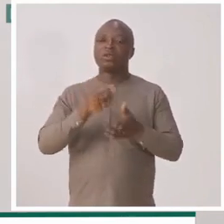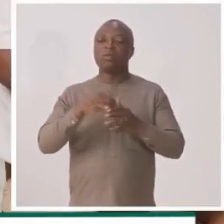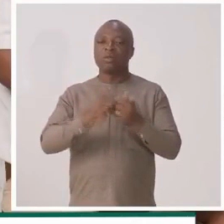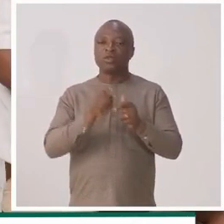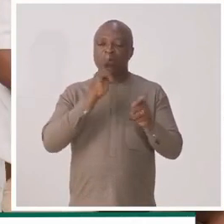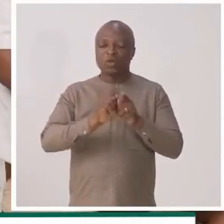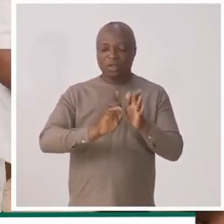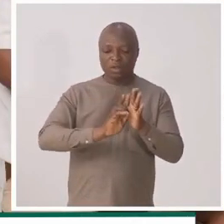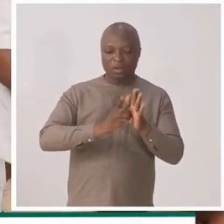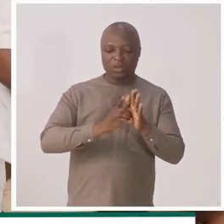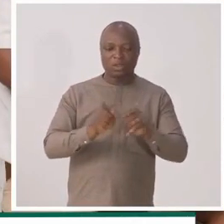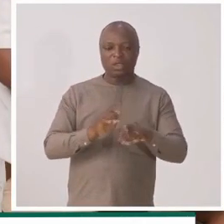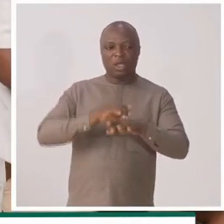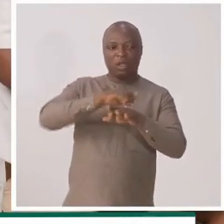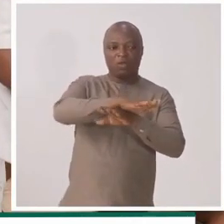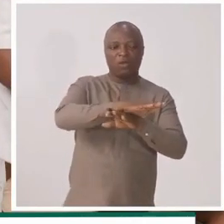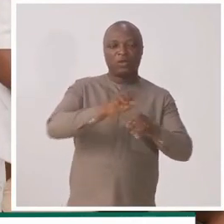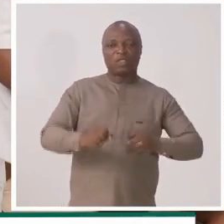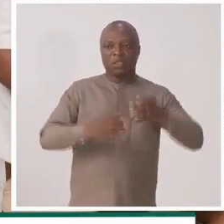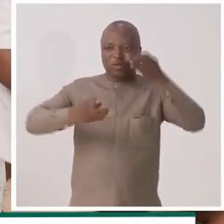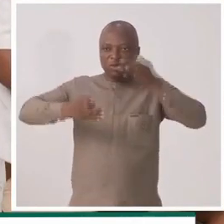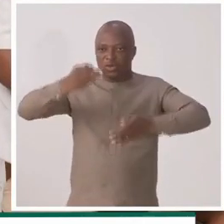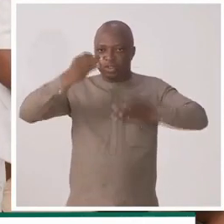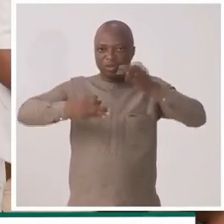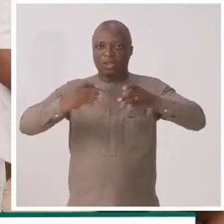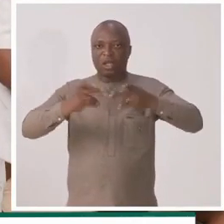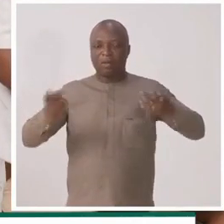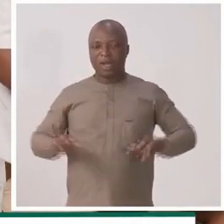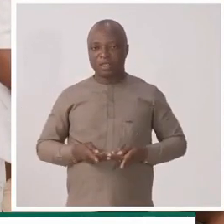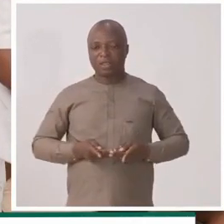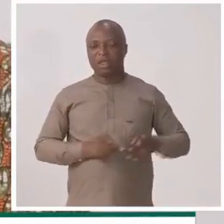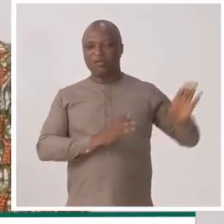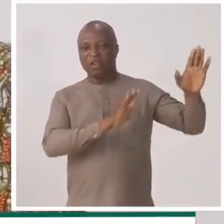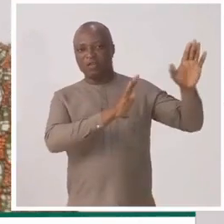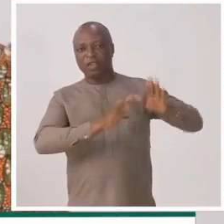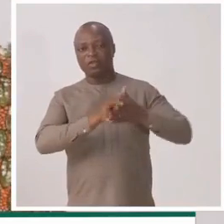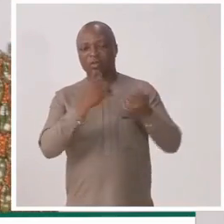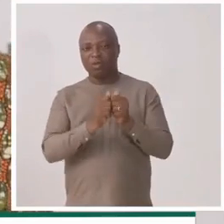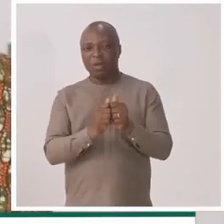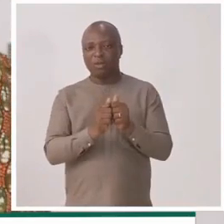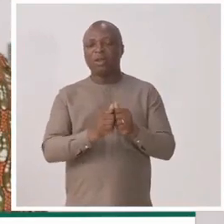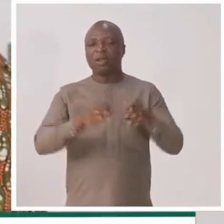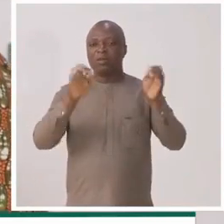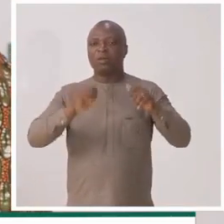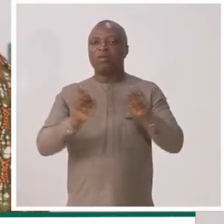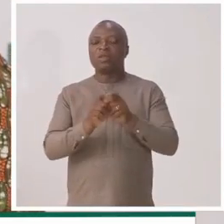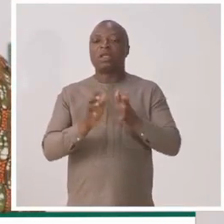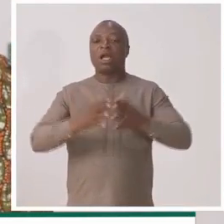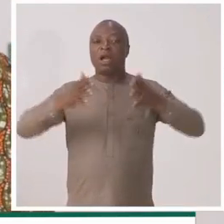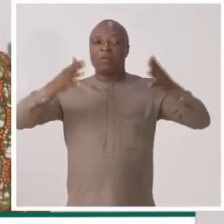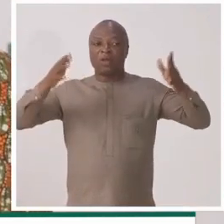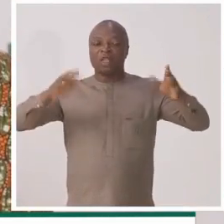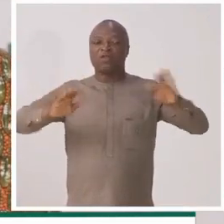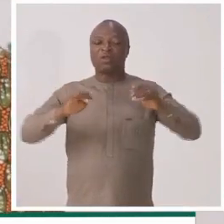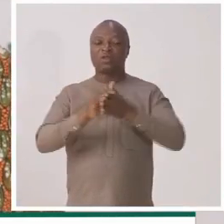dire que ces contentieux seront automatiquement déférés au système juridictionnel en place. Il faut éviter que ce contentieux, qui pourrait être